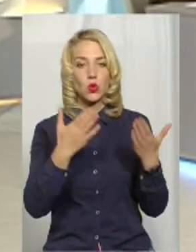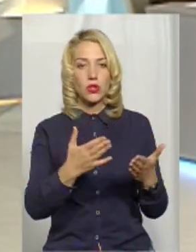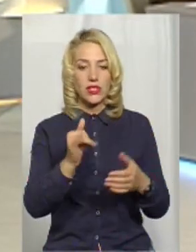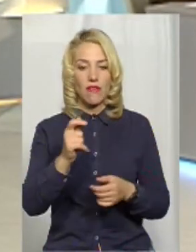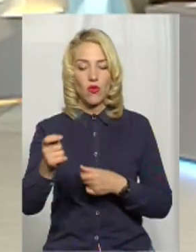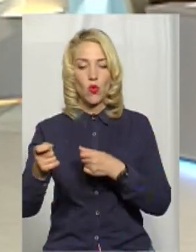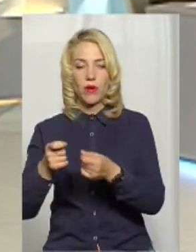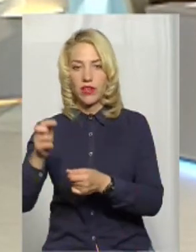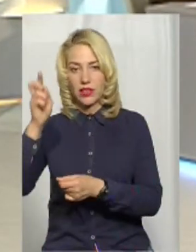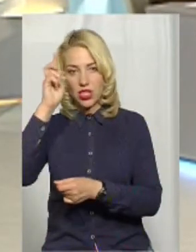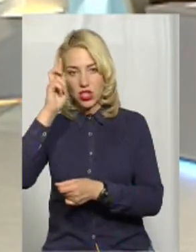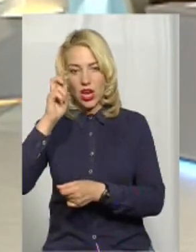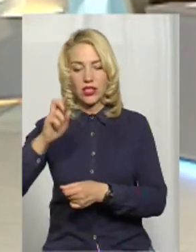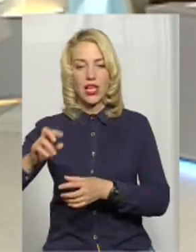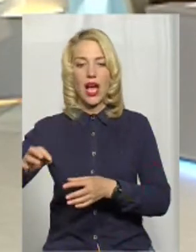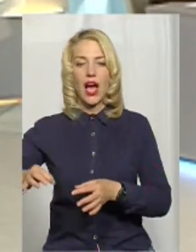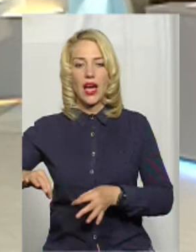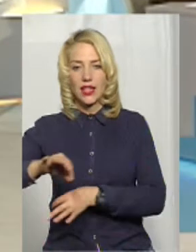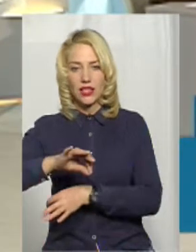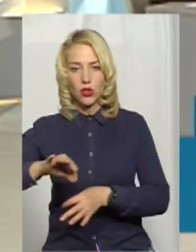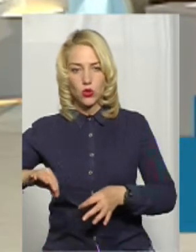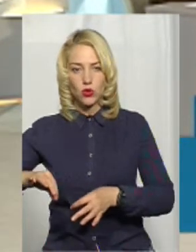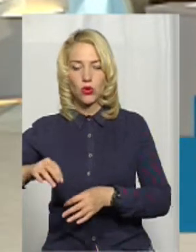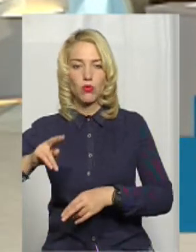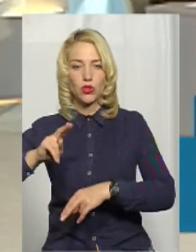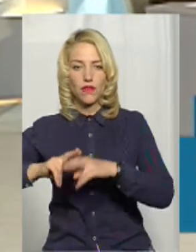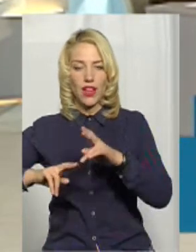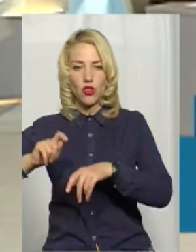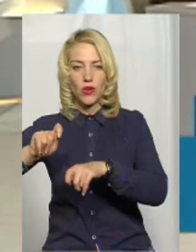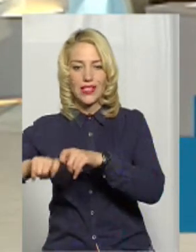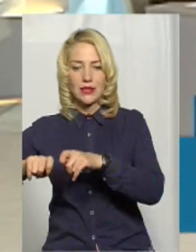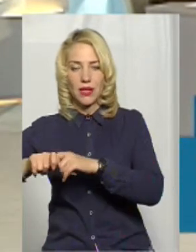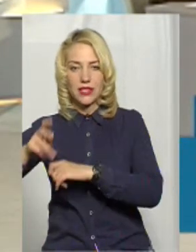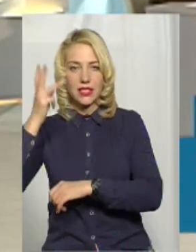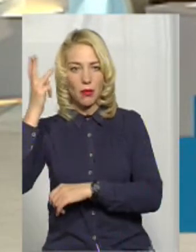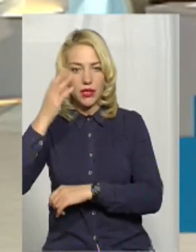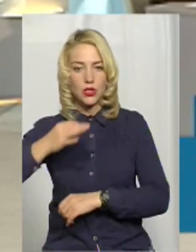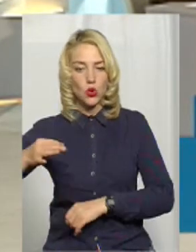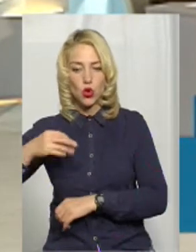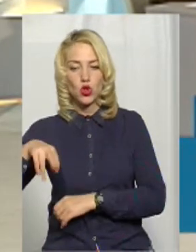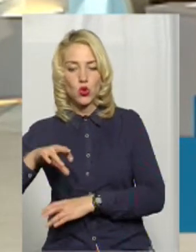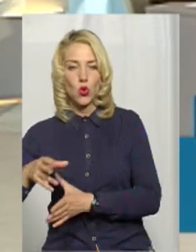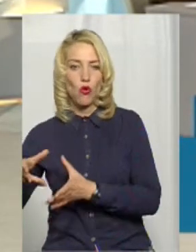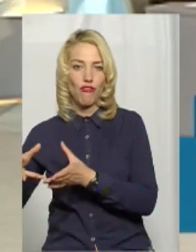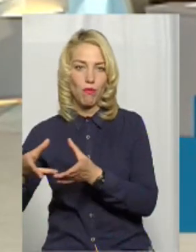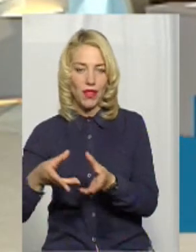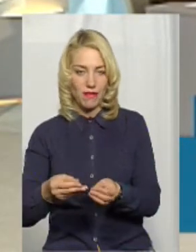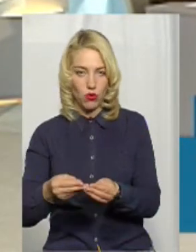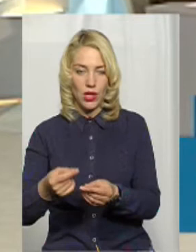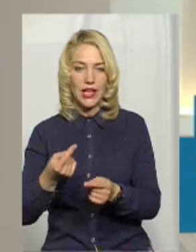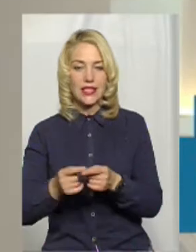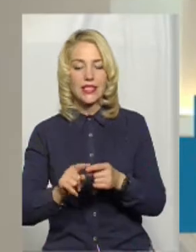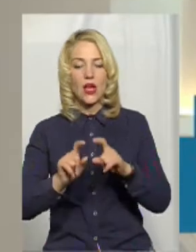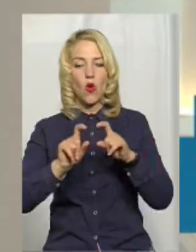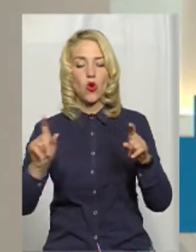Державної архітектурно-будівельної інспекції у Хмельницькій області, щодо впливу. Це саме той орган,